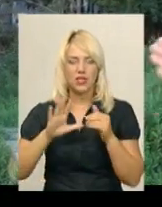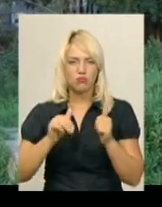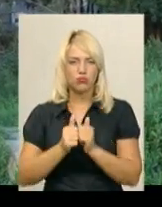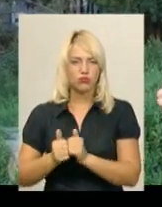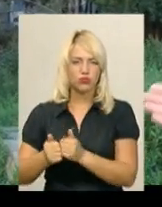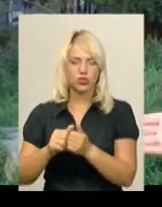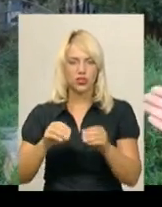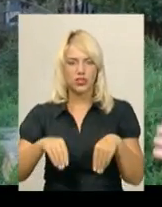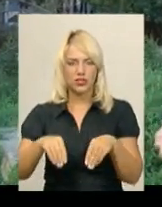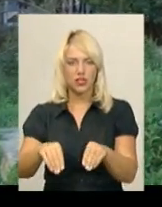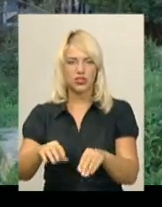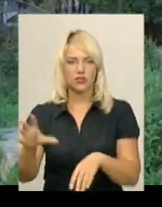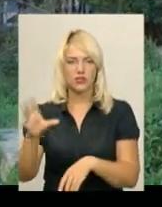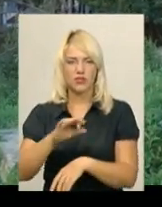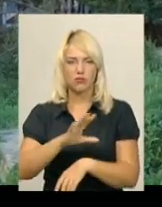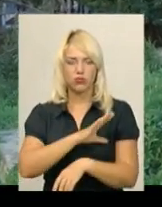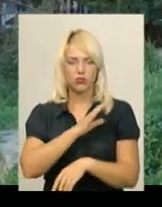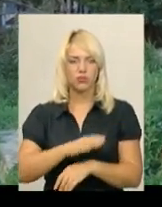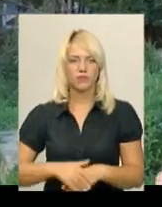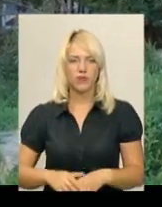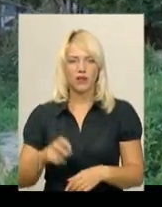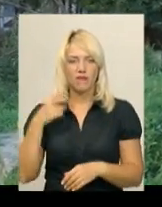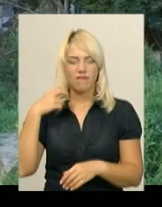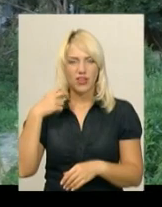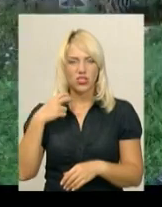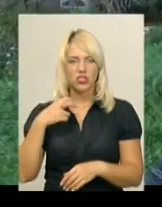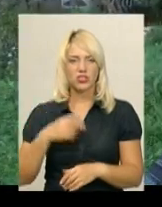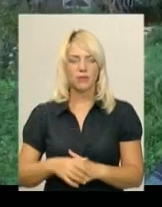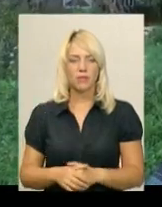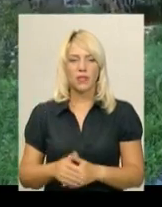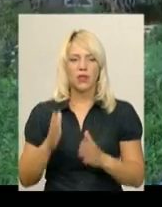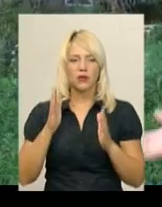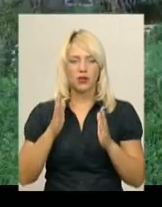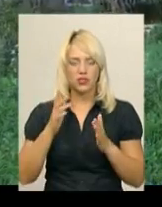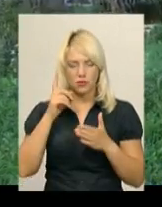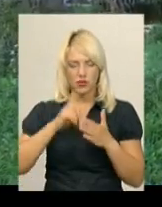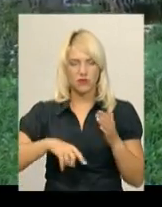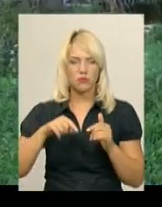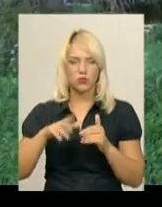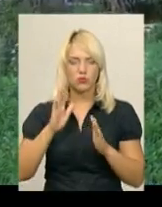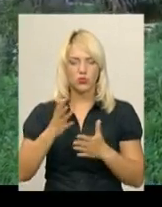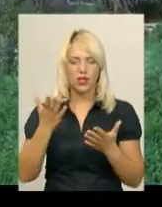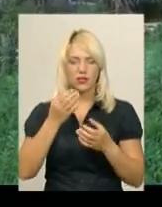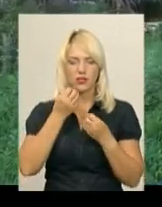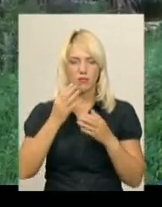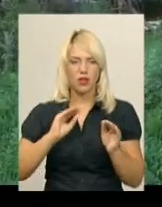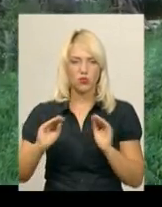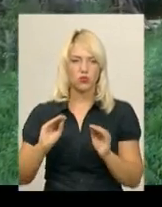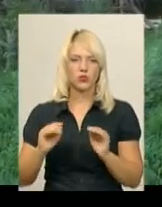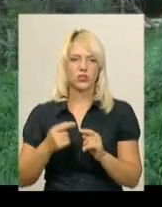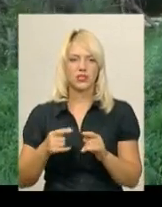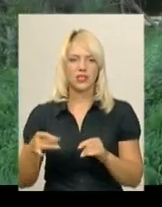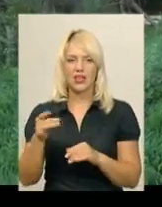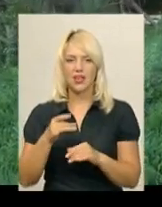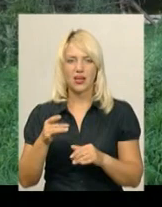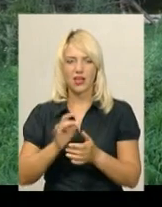Буквально кожних 1,5-2 метри було якось вишня, і вони росли не один рік. Сподіваємося, що тут буде якийсь благоустрій, тому що все ж таки мікрорайон